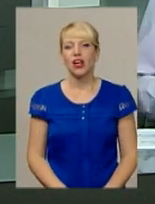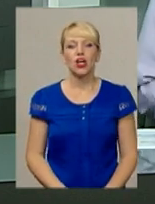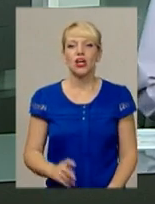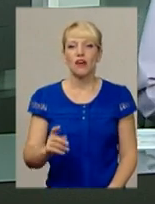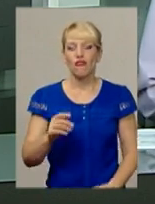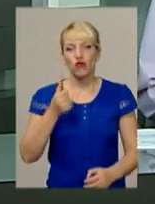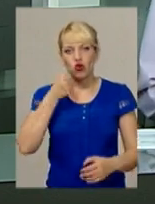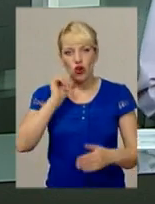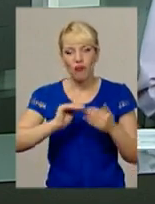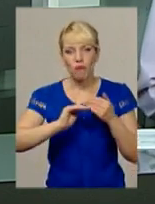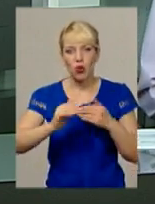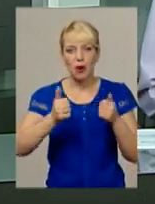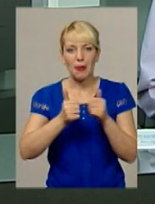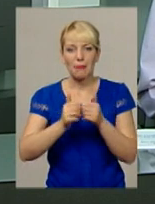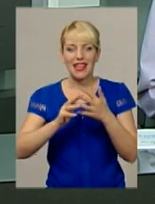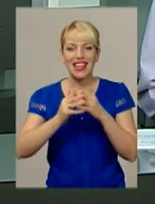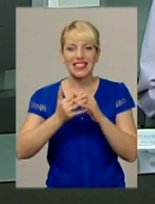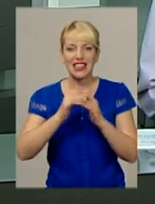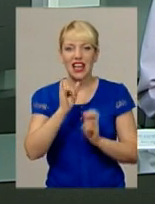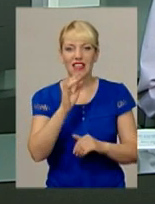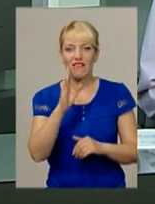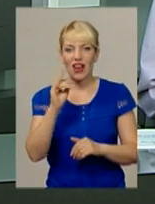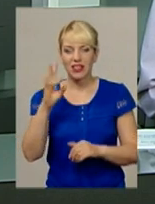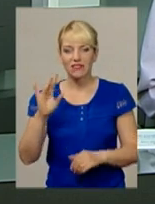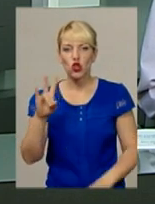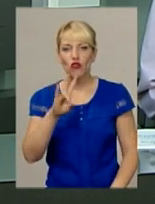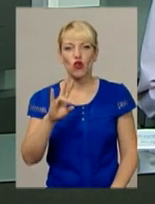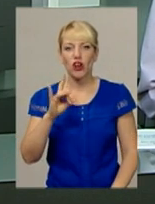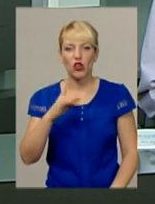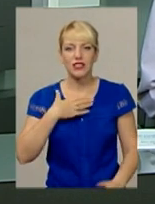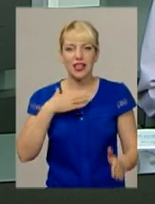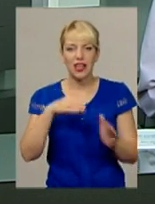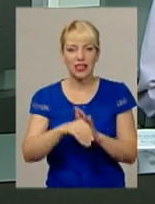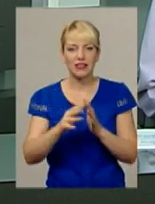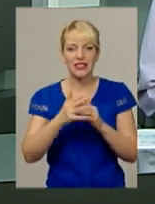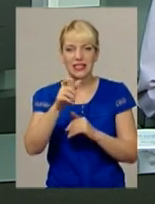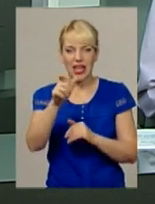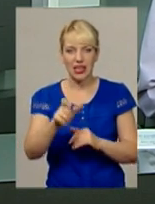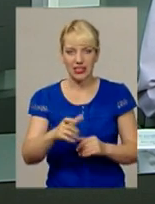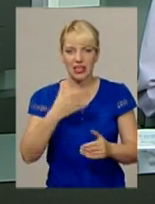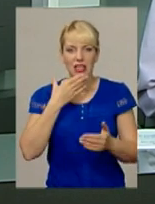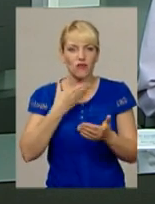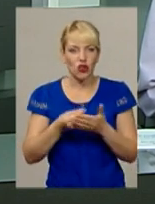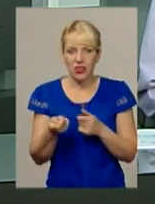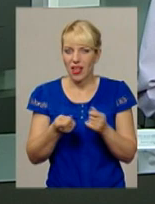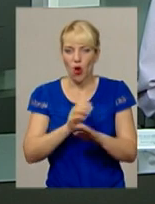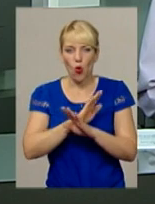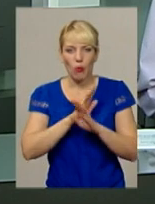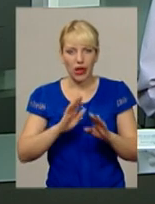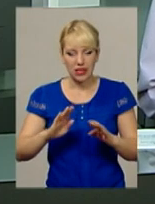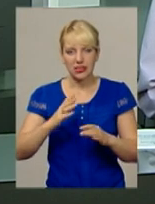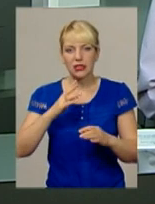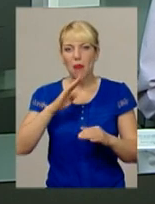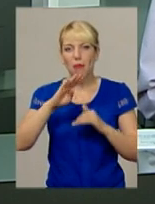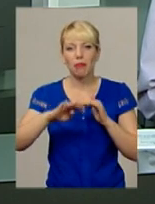у полі біля села Іванківці Новоушицького району загинув селянин через власну необережність під колесами свого ж автотранспорту.